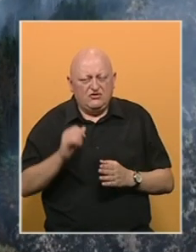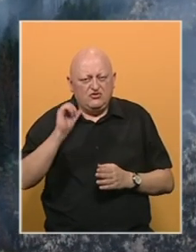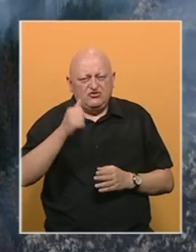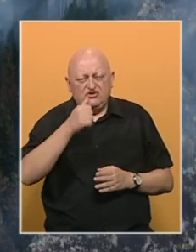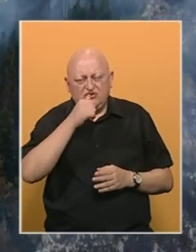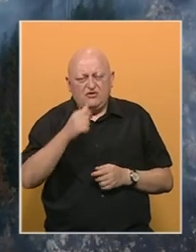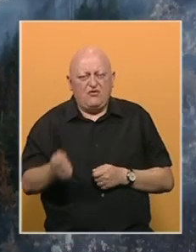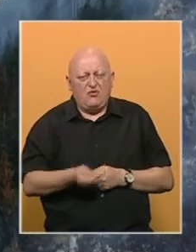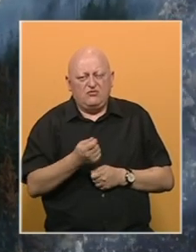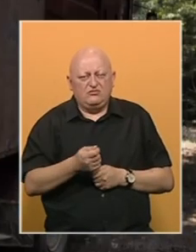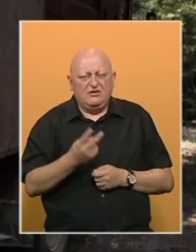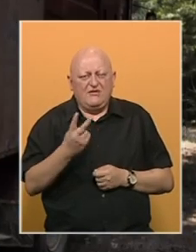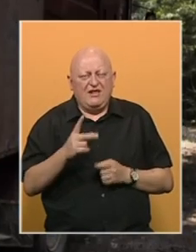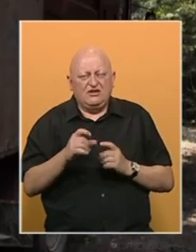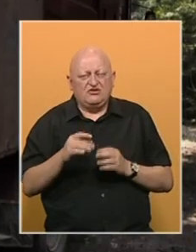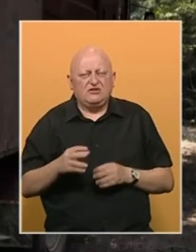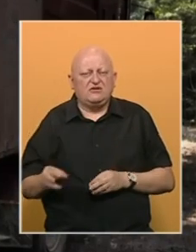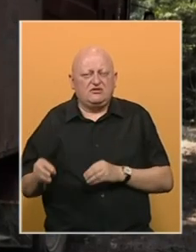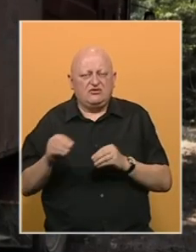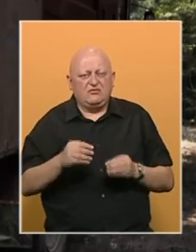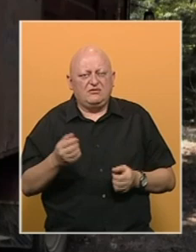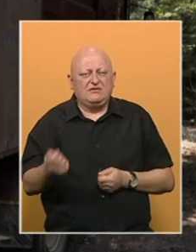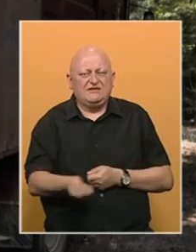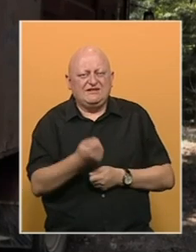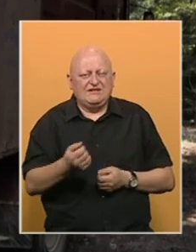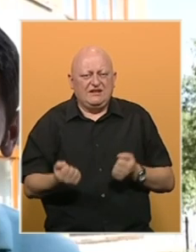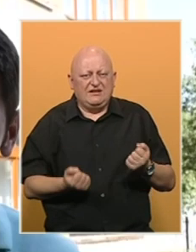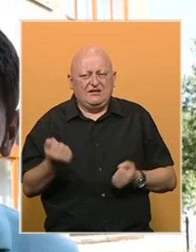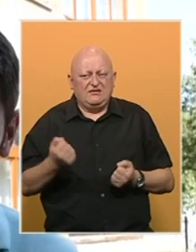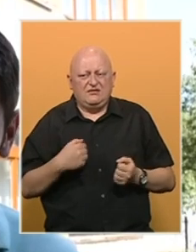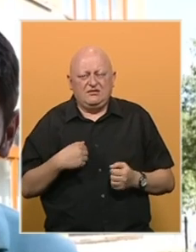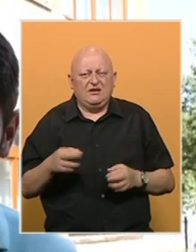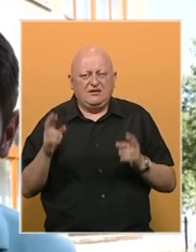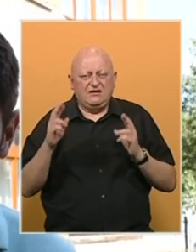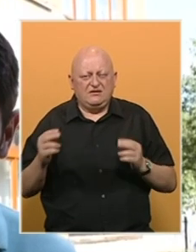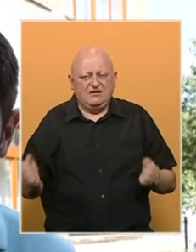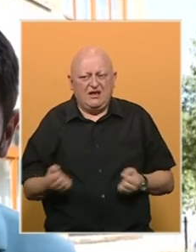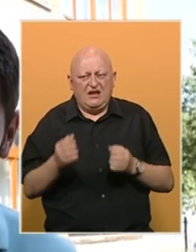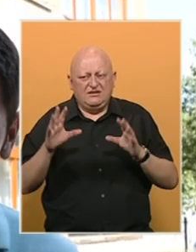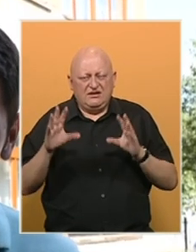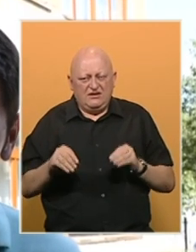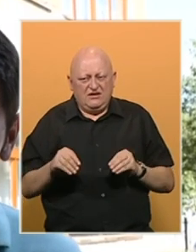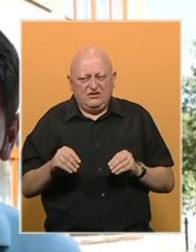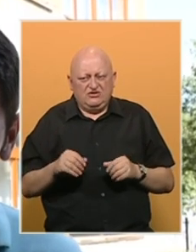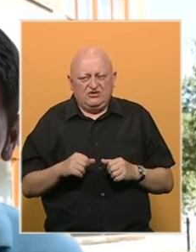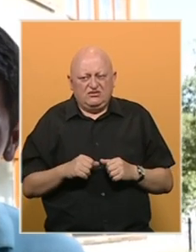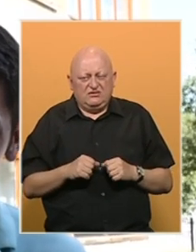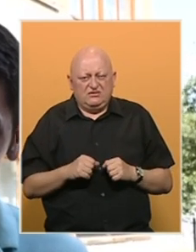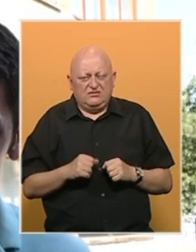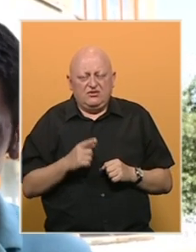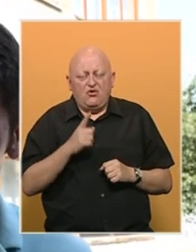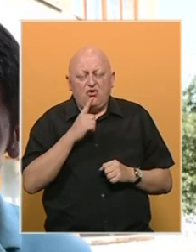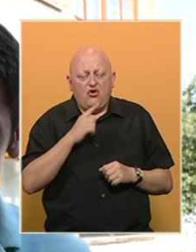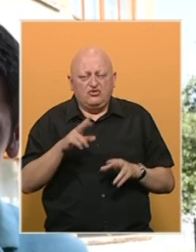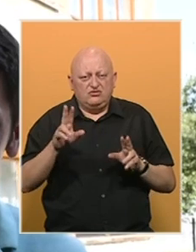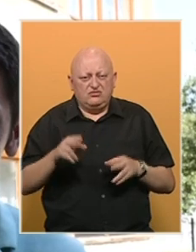voda na požarište Veliki Stolac biće dopremljena cistirnama. Nadam se da će akcija gašenja koja